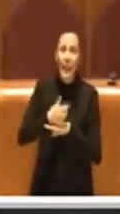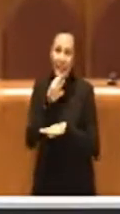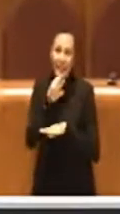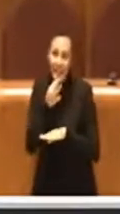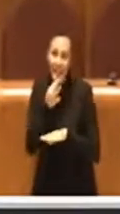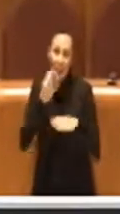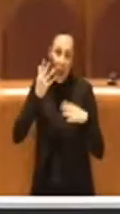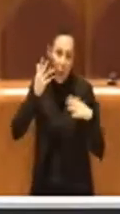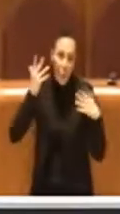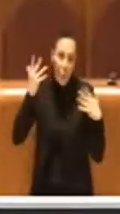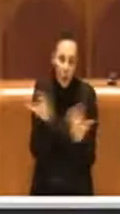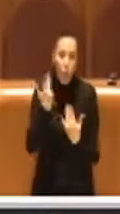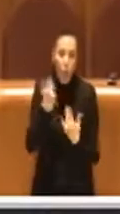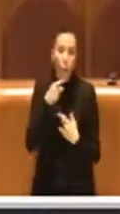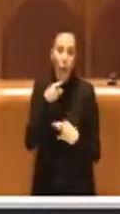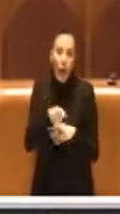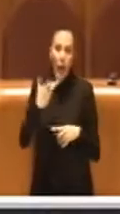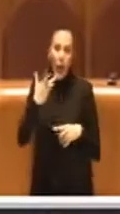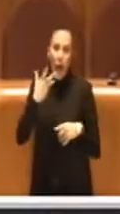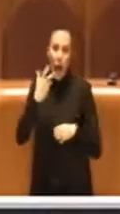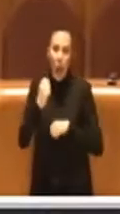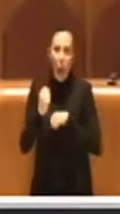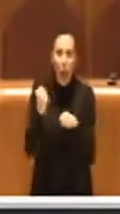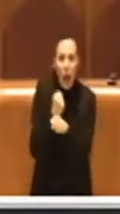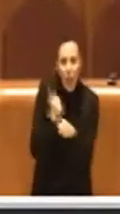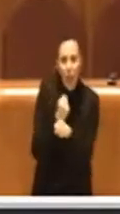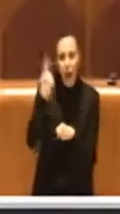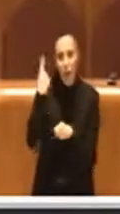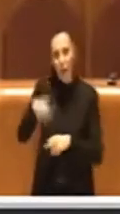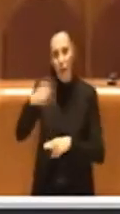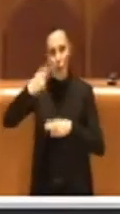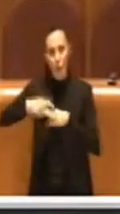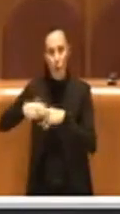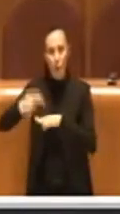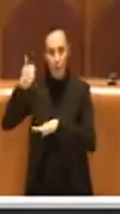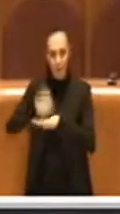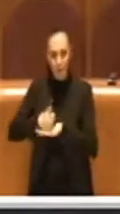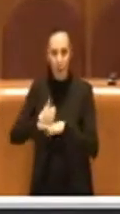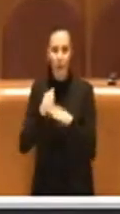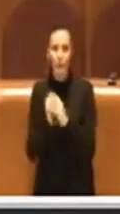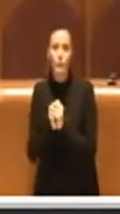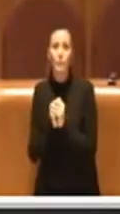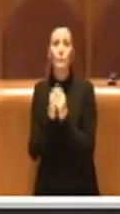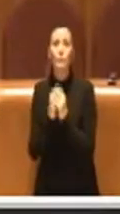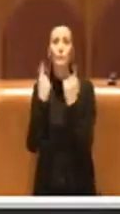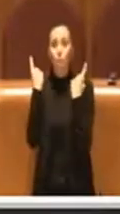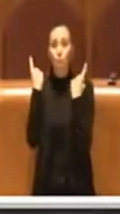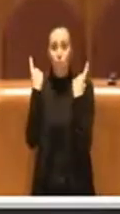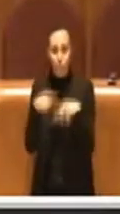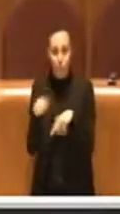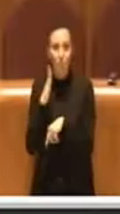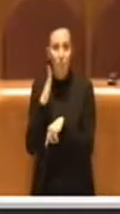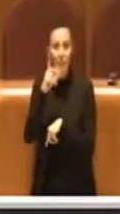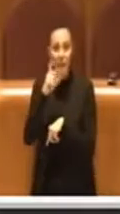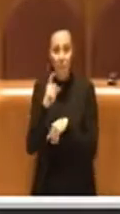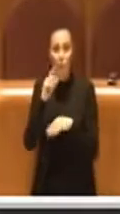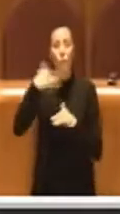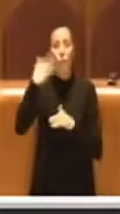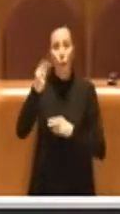servizio o comunque un'opera per Roma. Ora, parlando di questo debito fuori bilancio, che è molto